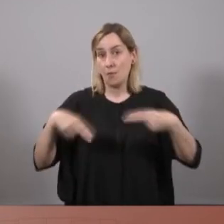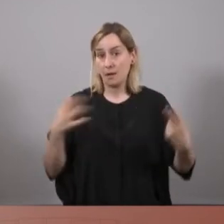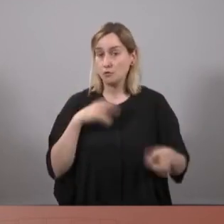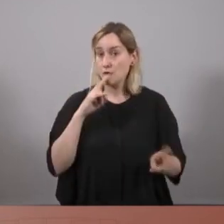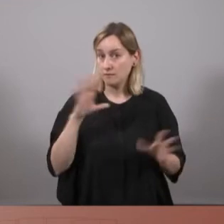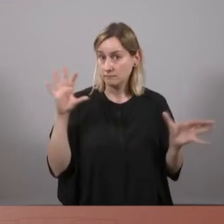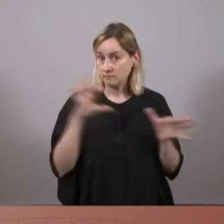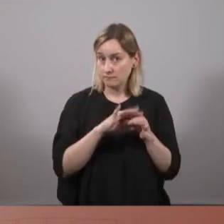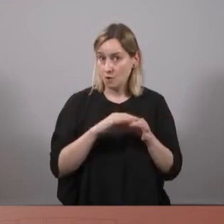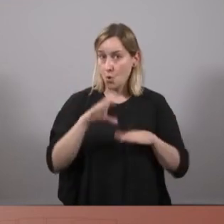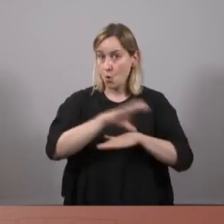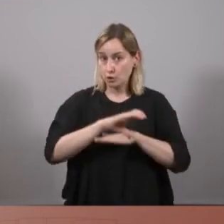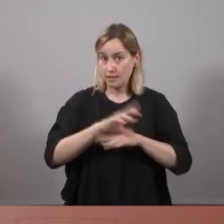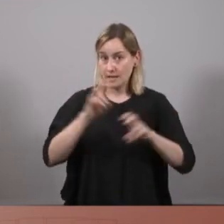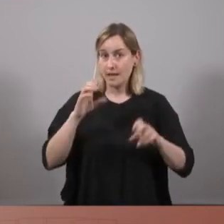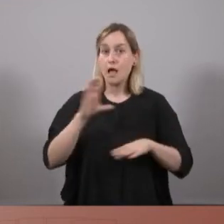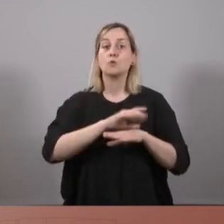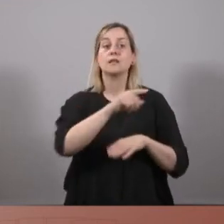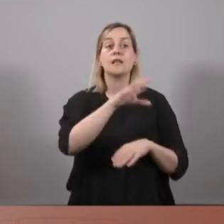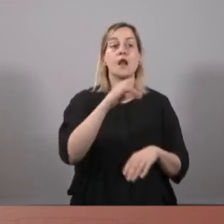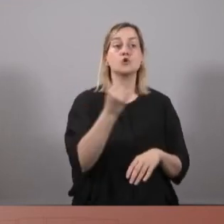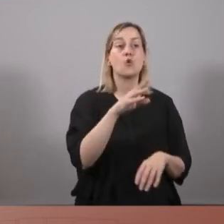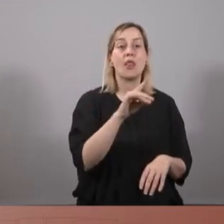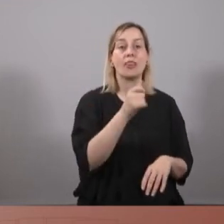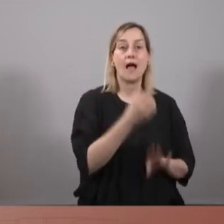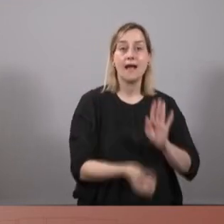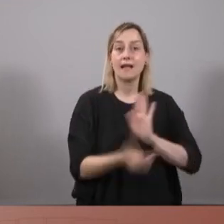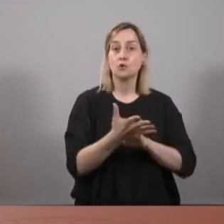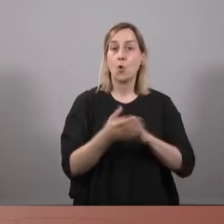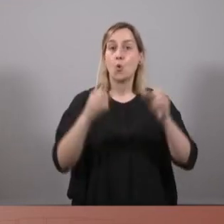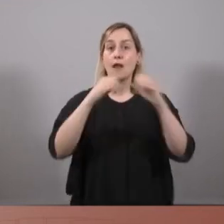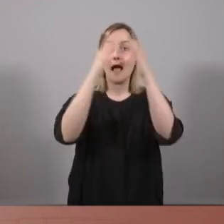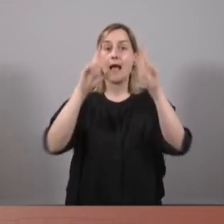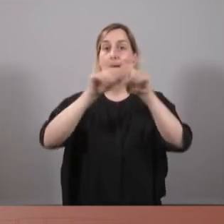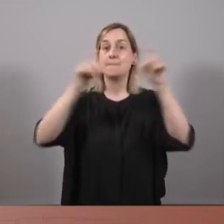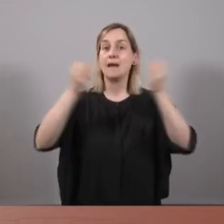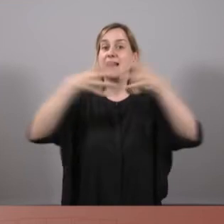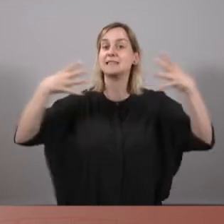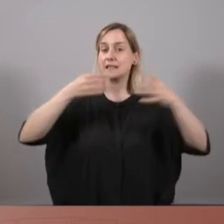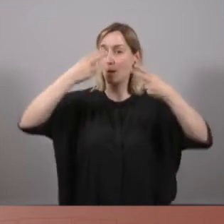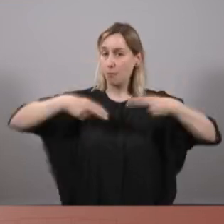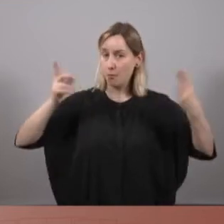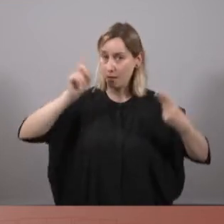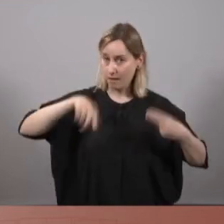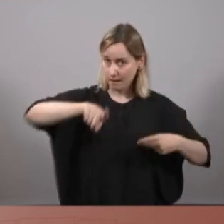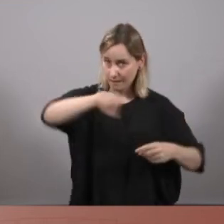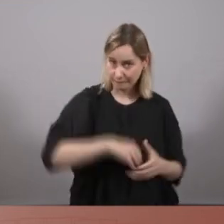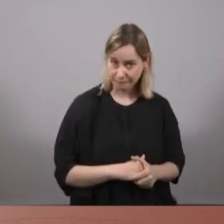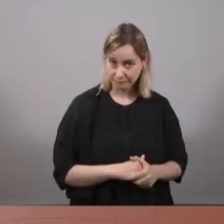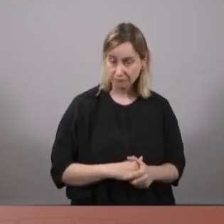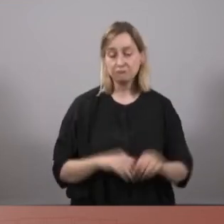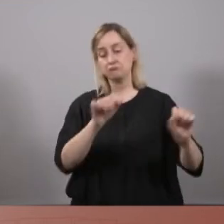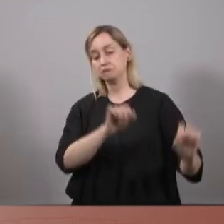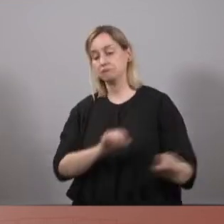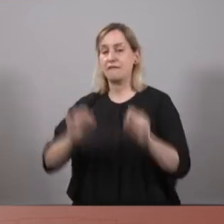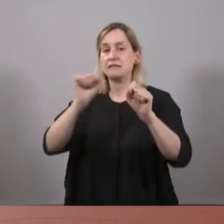també té a veure amb la conselleria de la consellera Jordà, la creació d'una energètica pública. També una política de defensa de l'habitatge